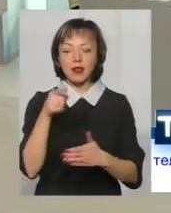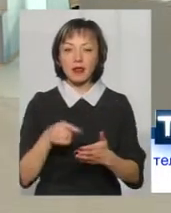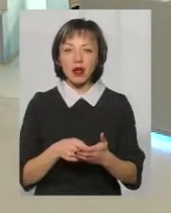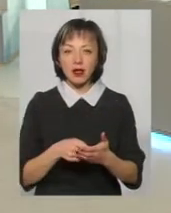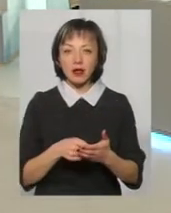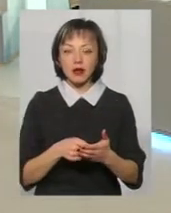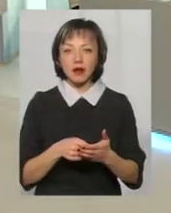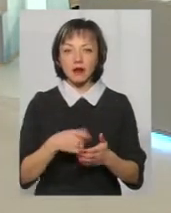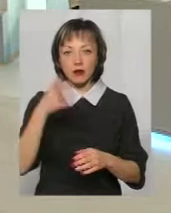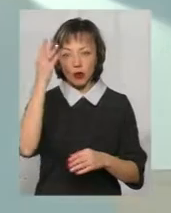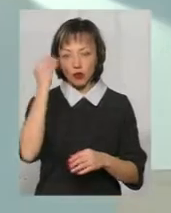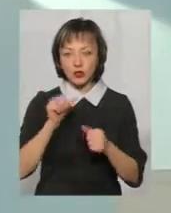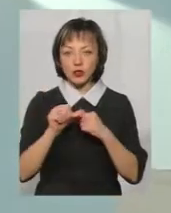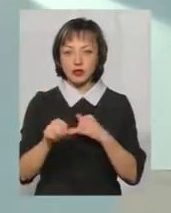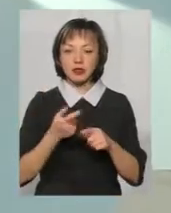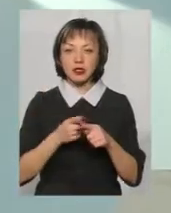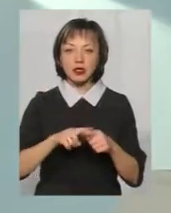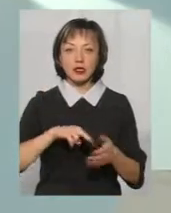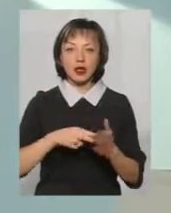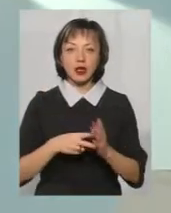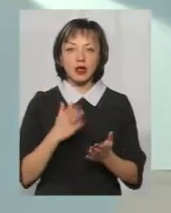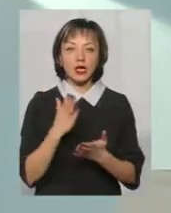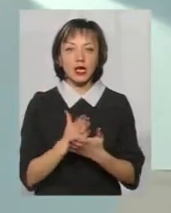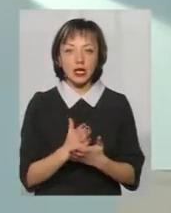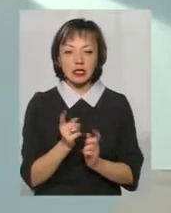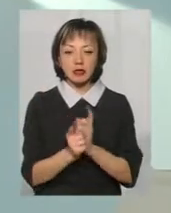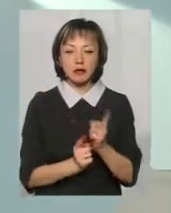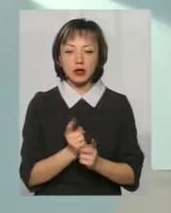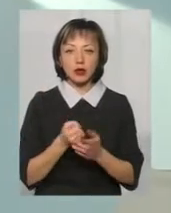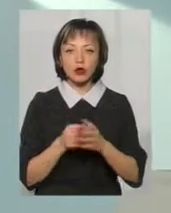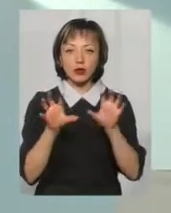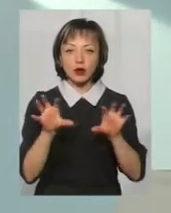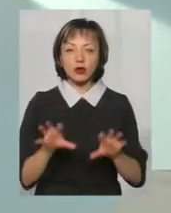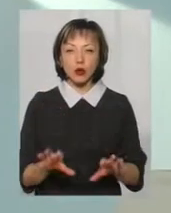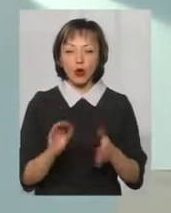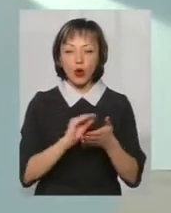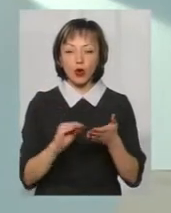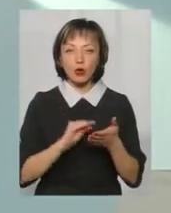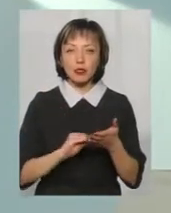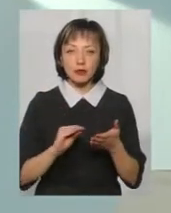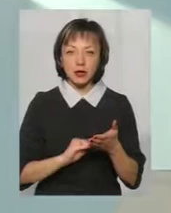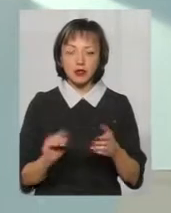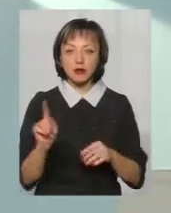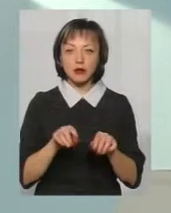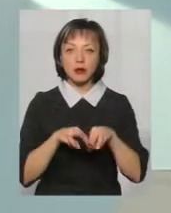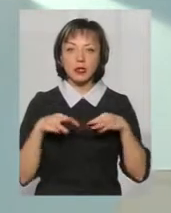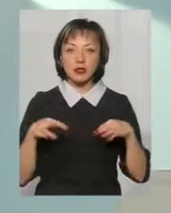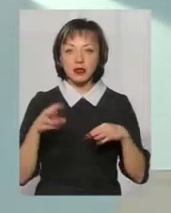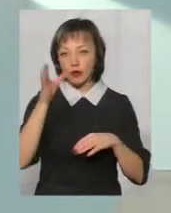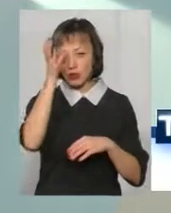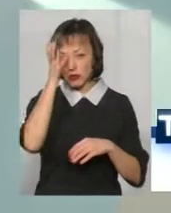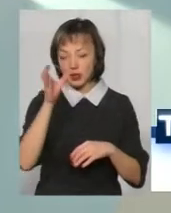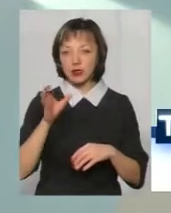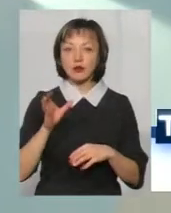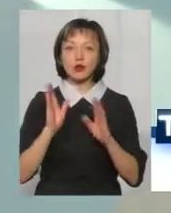враховуючи те, що крім цієї стратегії є зміни до законодавства, у якому розписано, що Міністерство освіти